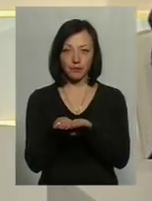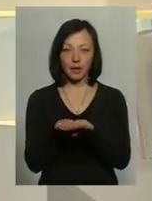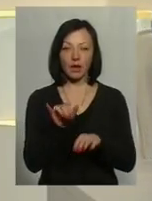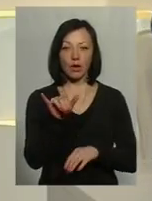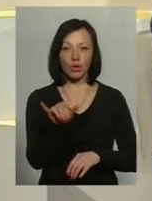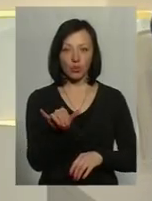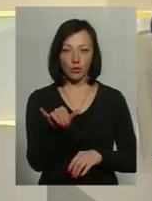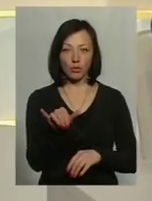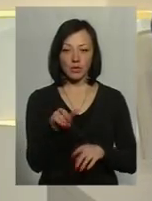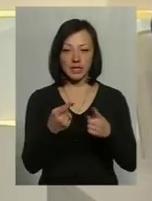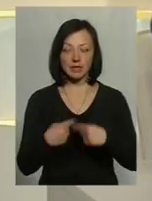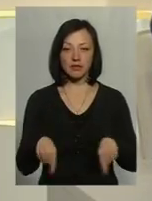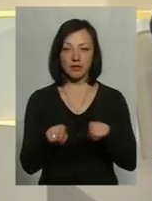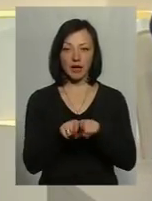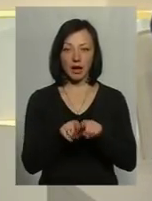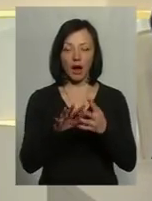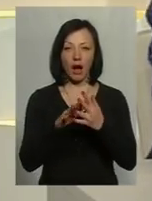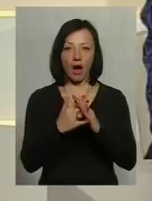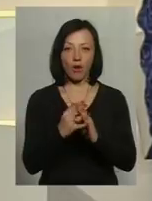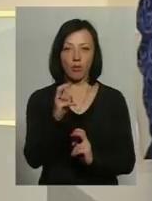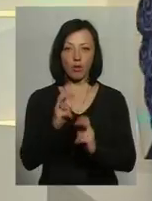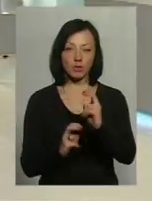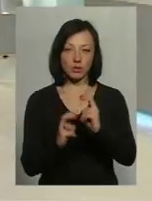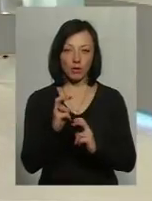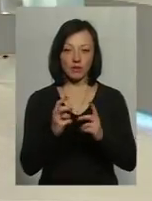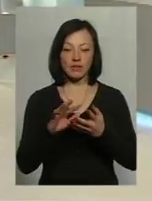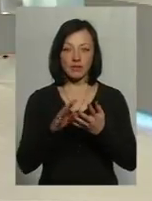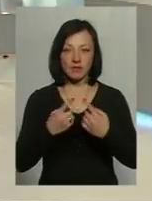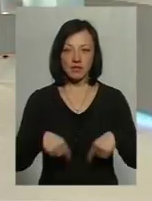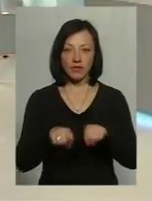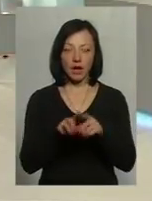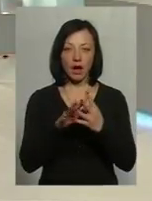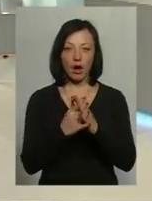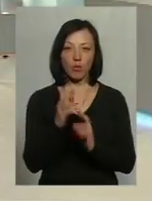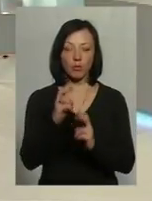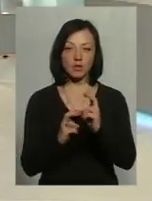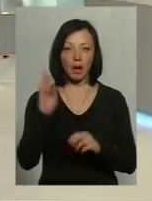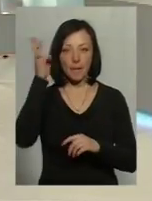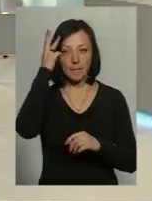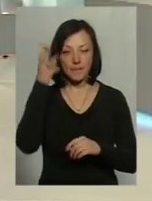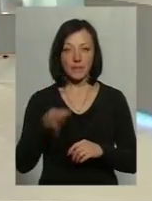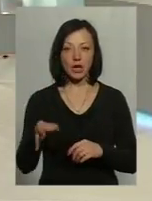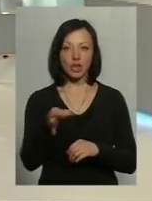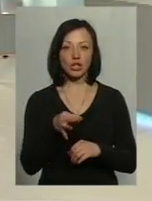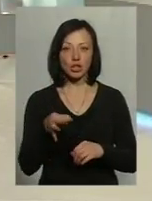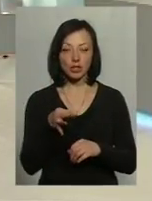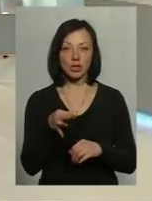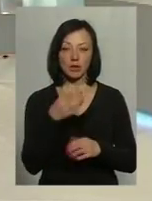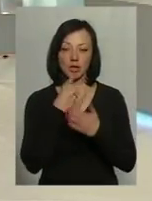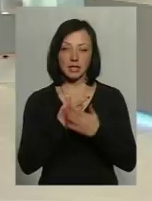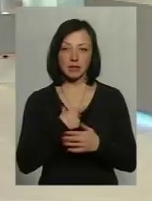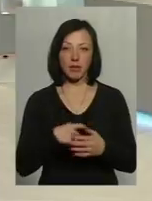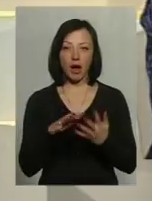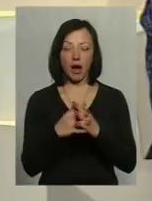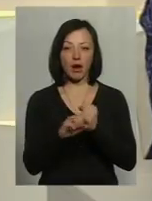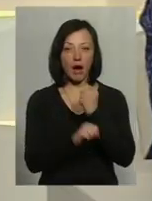сфері агропромисловому. В сфері агропромисловій Хмельниччина позиціонує себе як